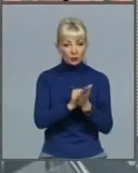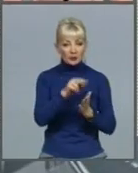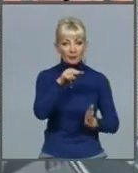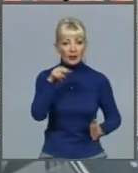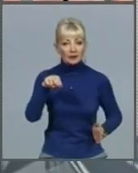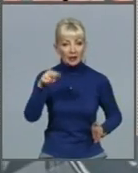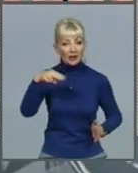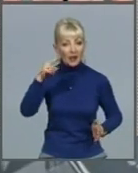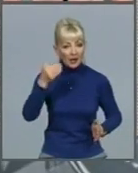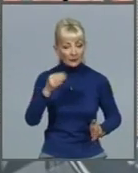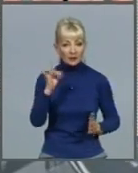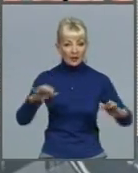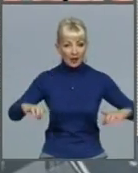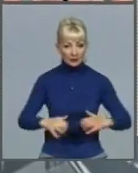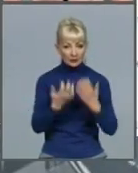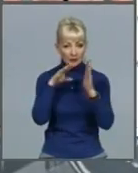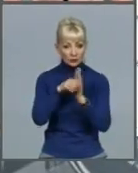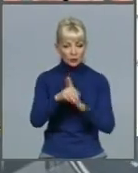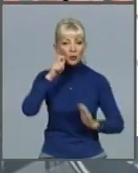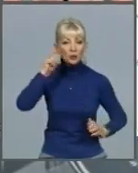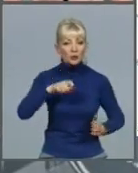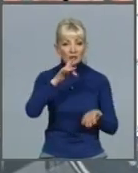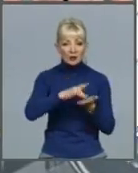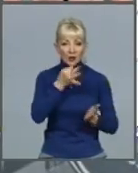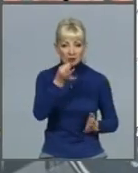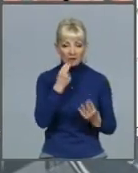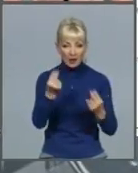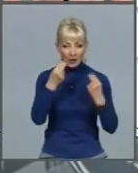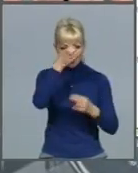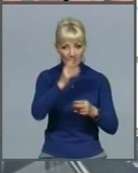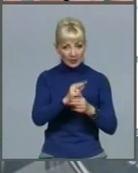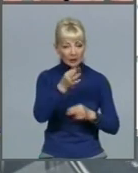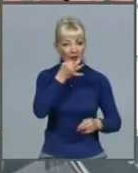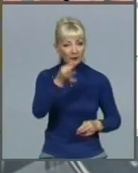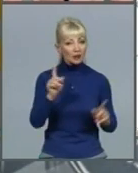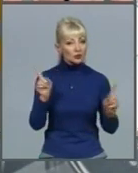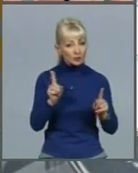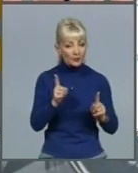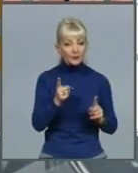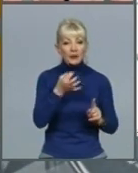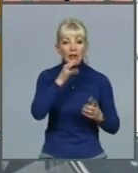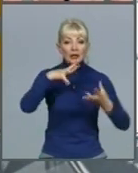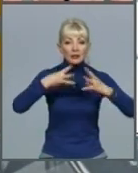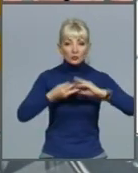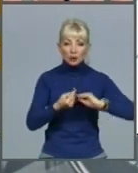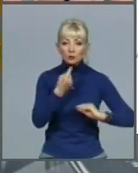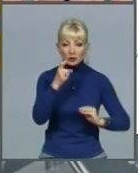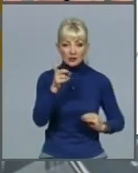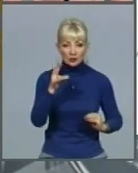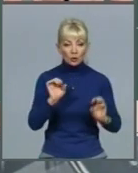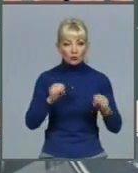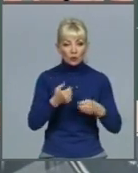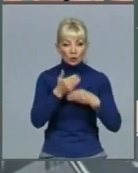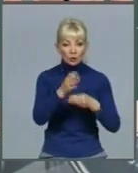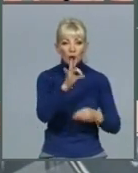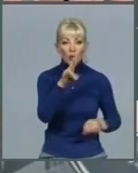автоматично. В Українському центрі оцінювання якості освіти повідомляють, що визначити результати пробного ЗНО можна за допомогою онлайн-сервісу.